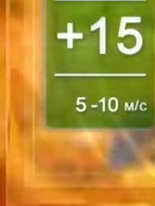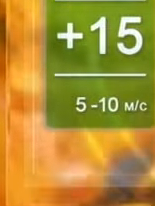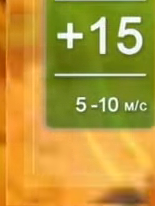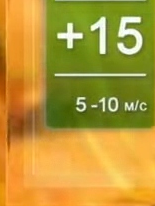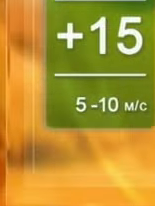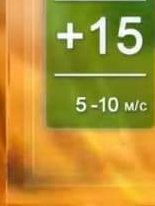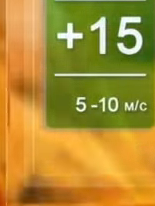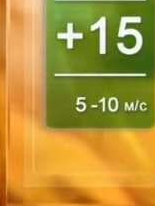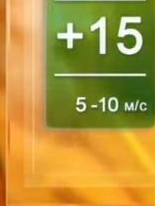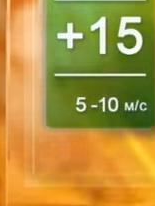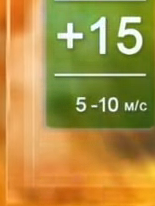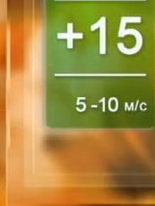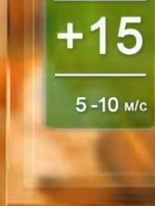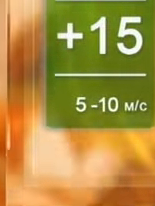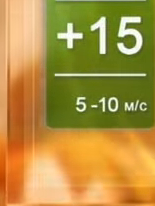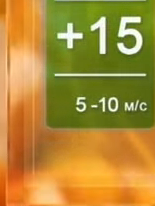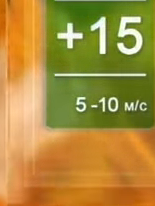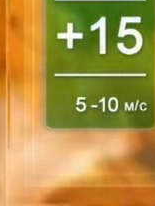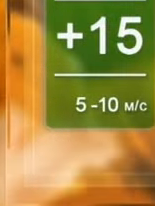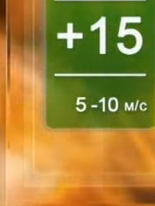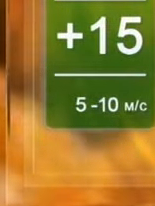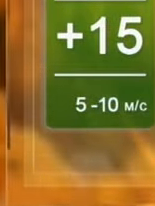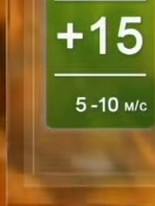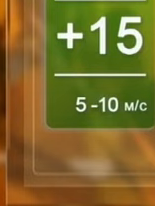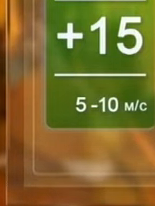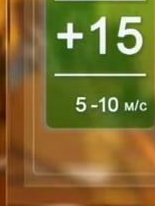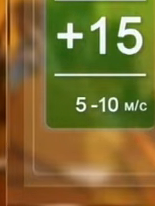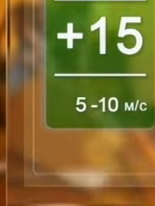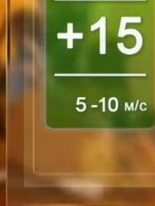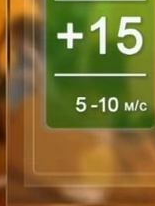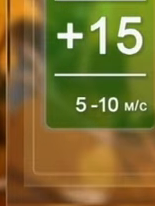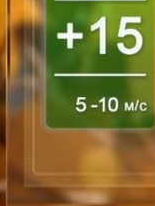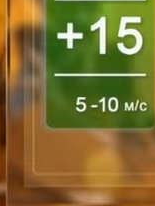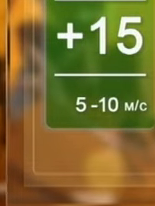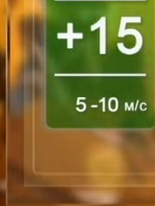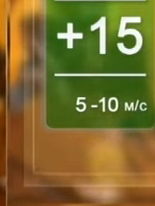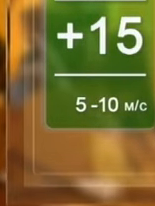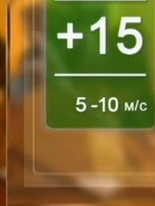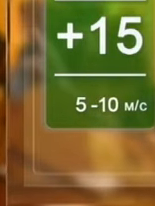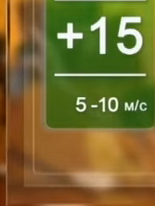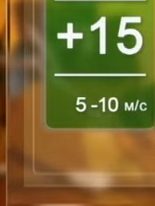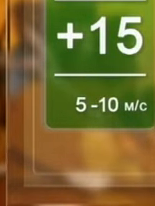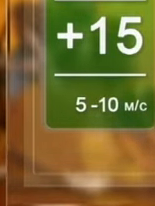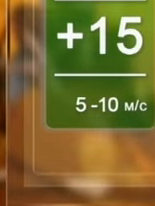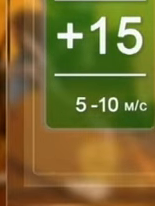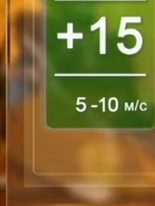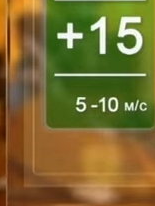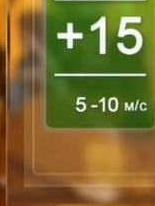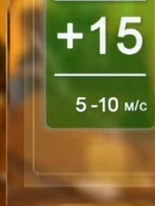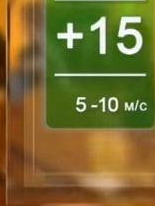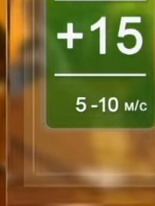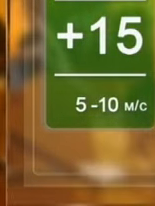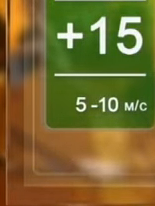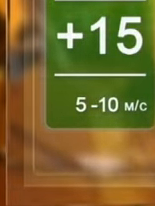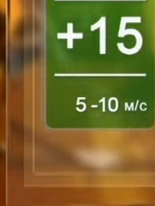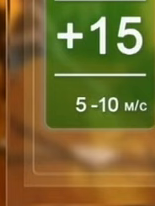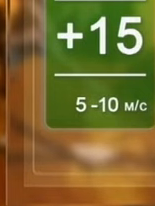12 вересня на Хмельниччині синоптики прогнозують хмарну погоду з проясненнями. Вночі без істотних опадів, день місцями можливий невеликий